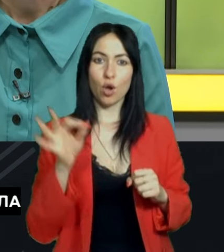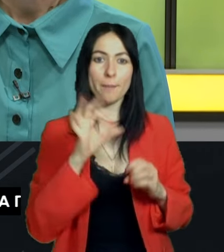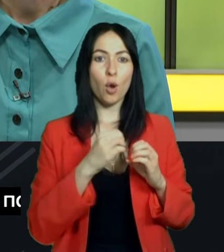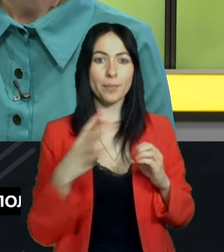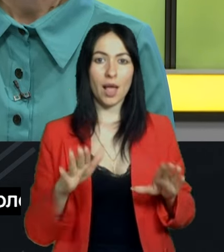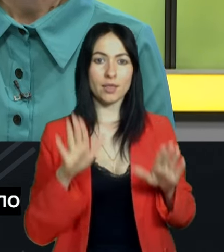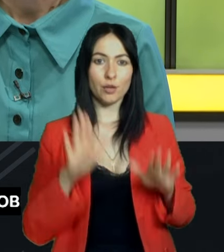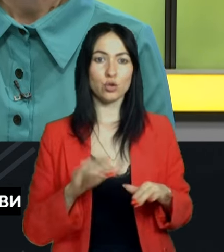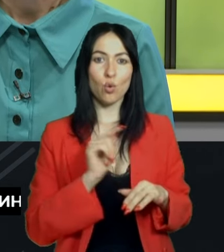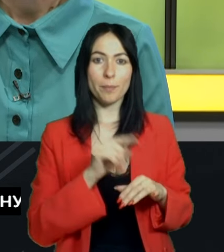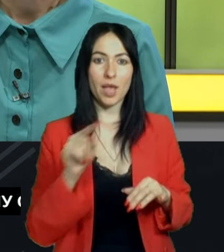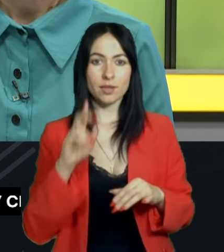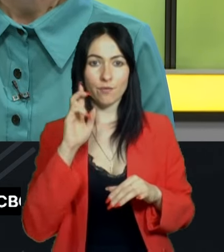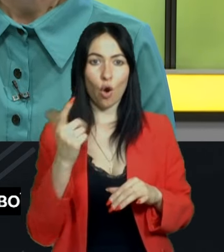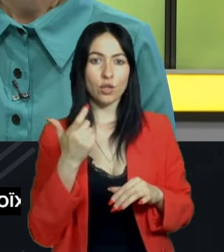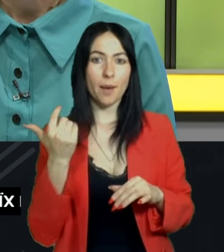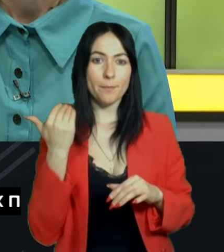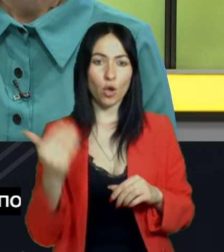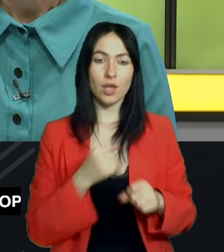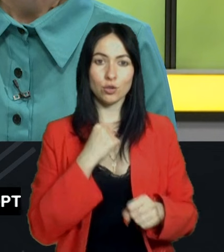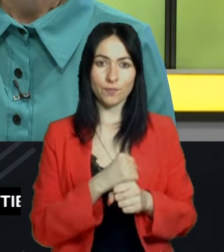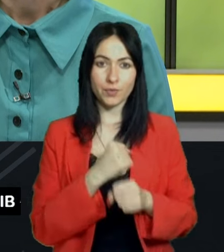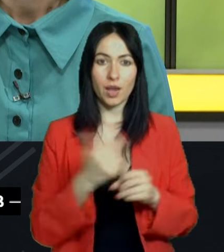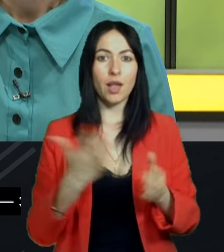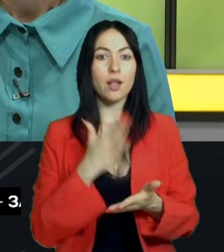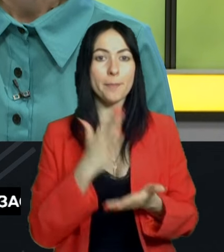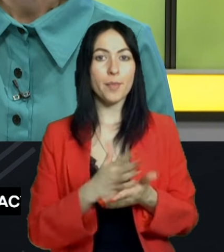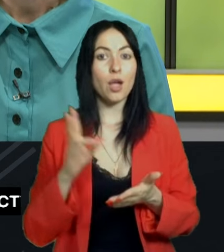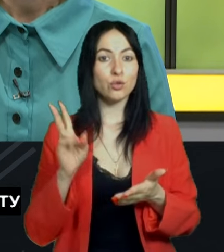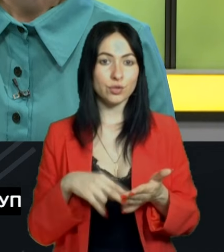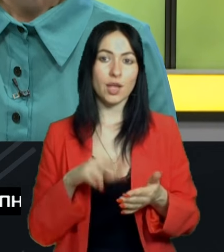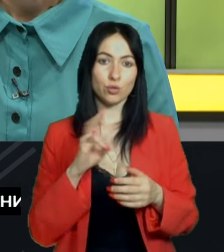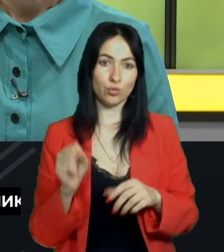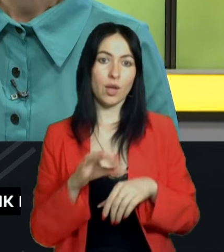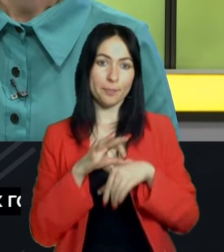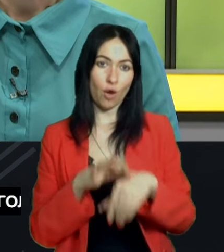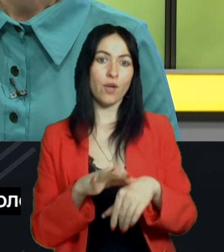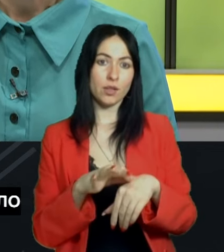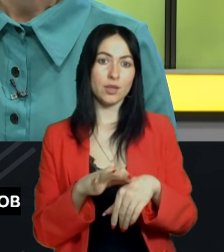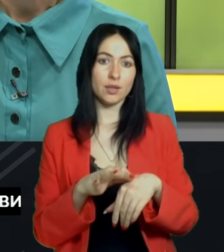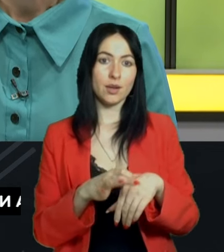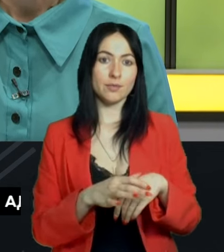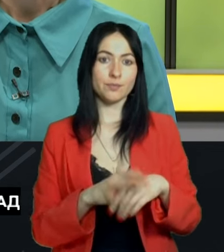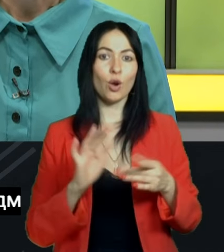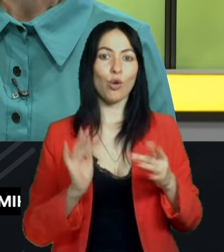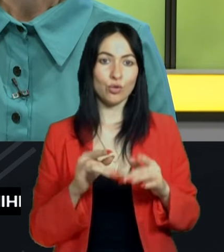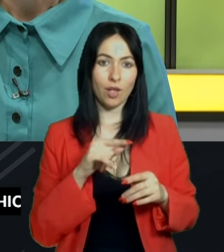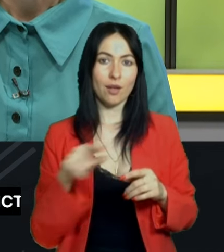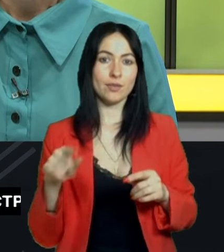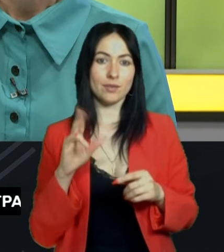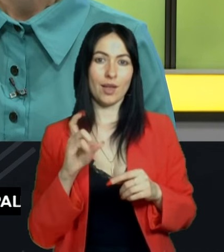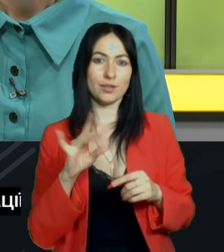господарської діяльності, які мають ліцензію на проведення онлайн-казіно.